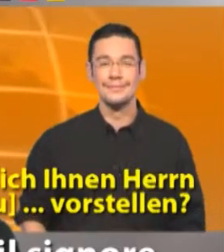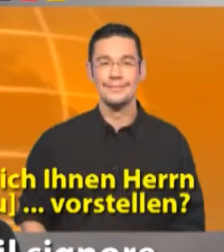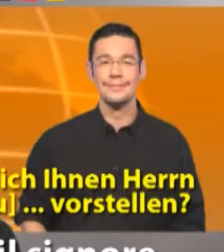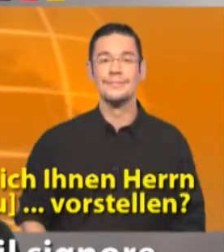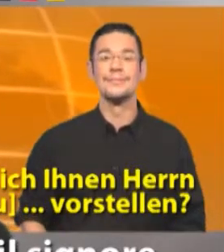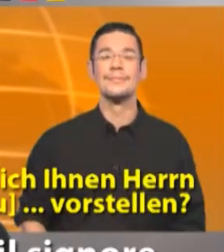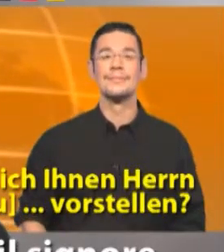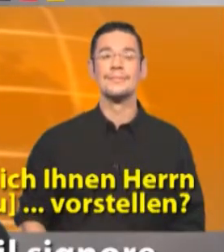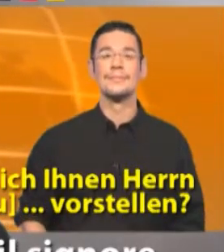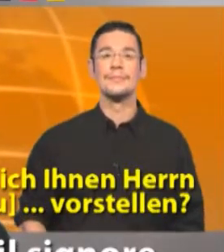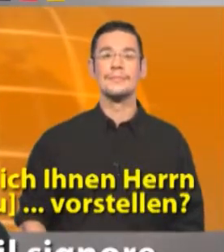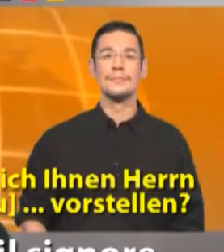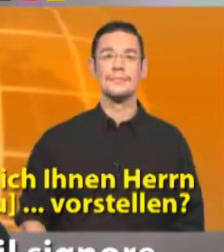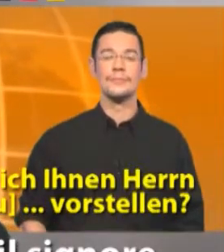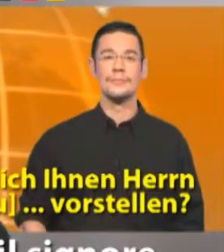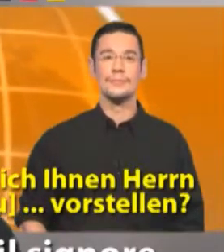la Signora.